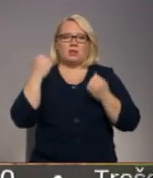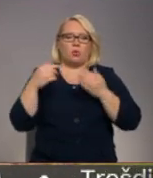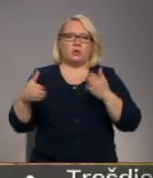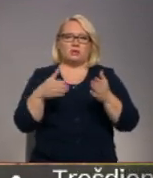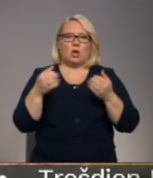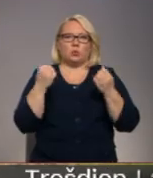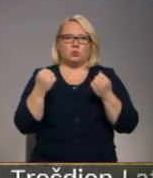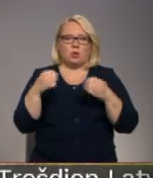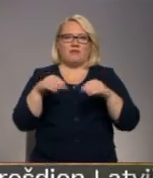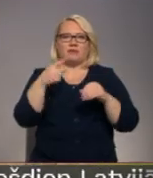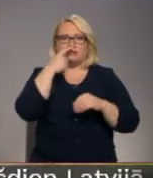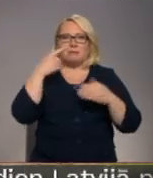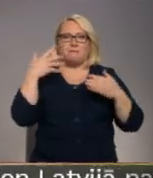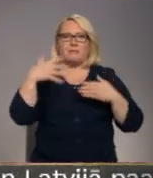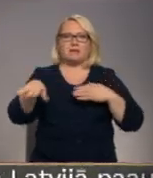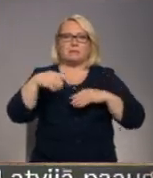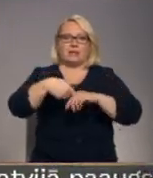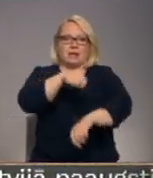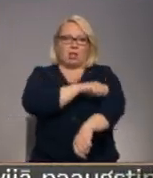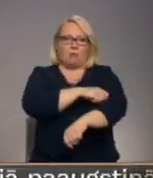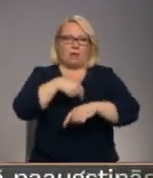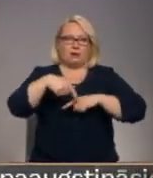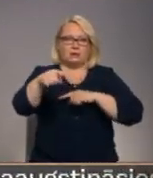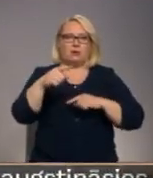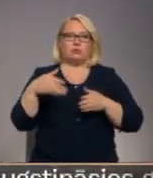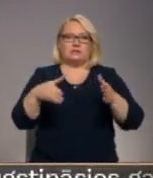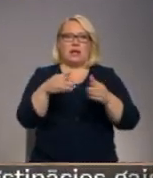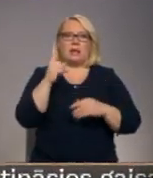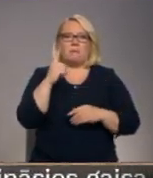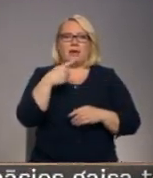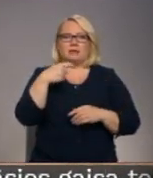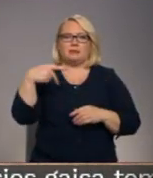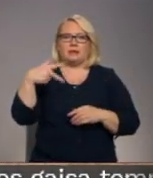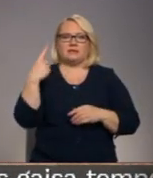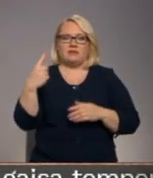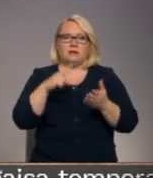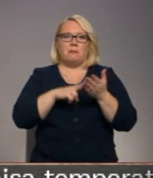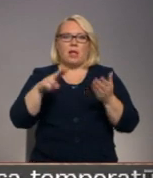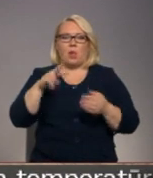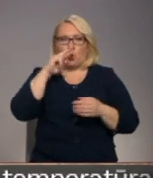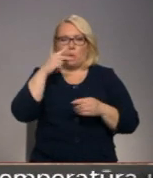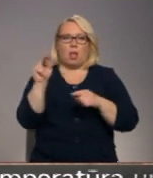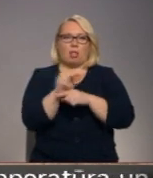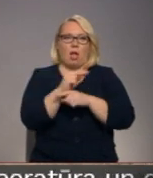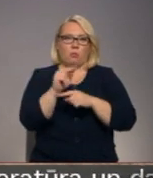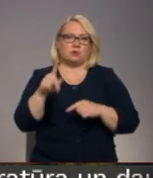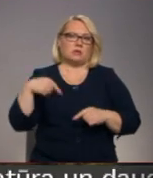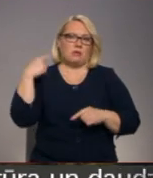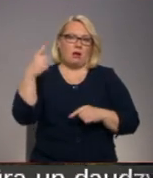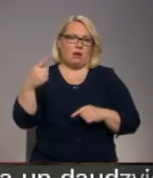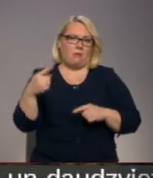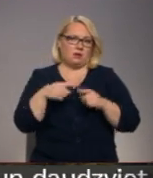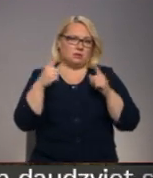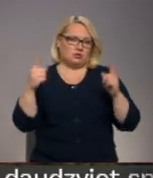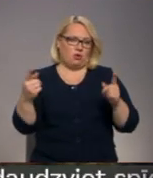veica 150 kilometriem ceļa. Uz ceļu pēc 131 pieļautās kļūdas tikšot labotas nākamajā sezonā.